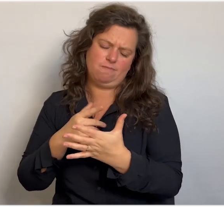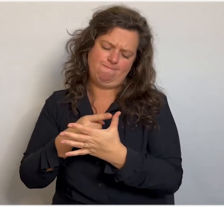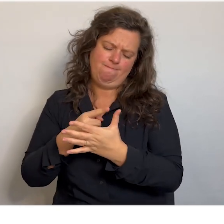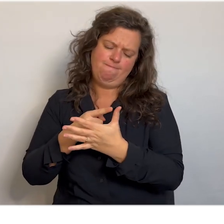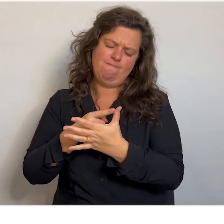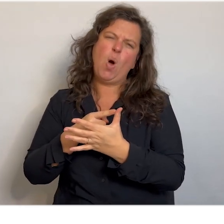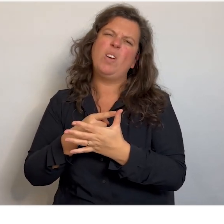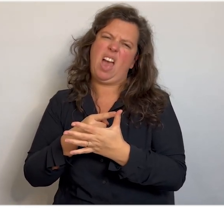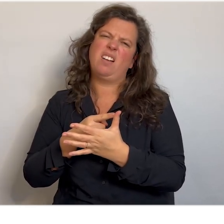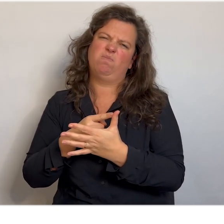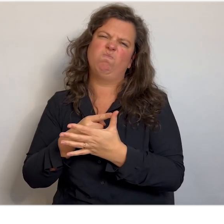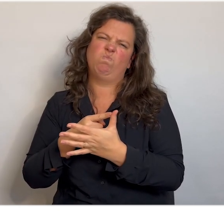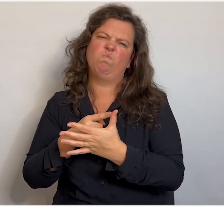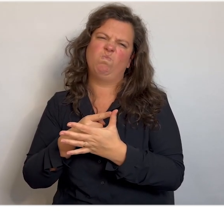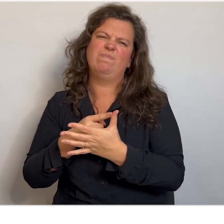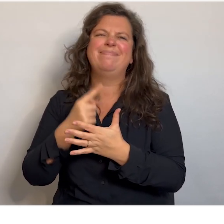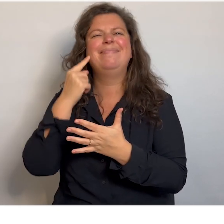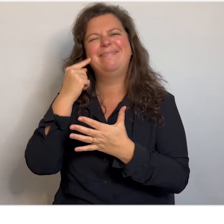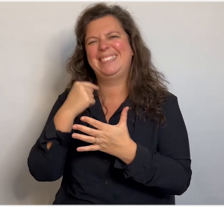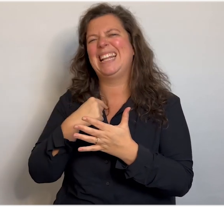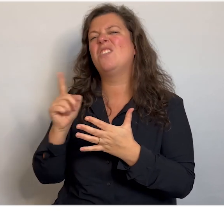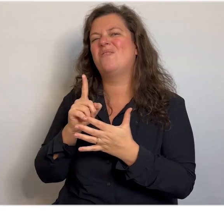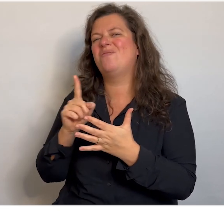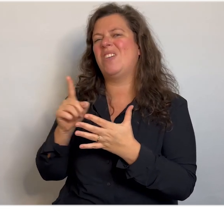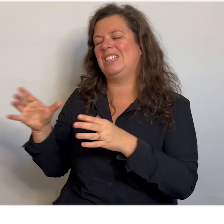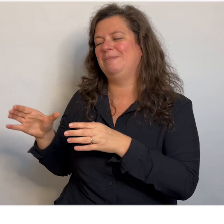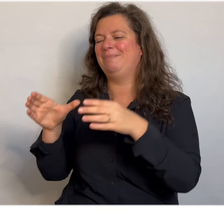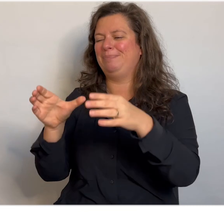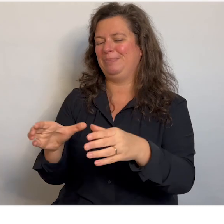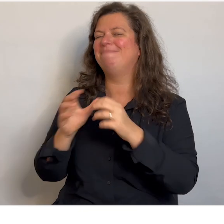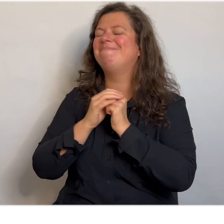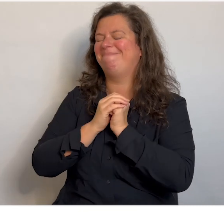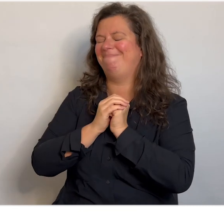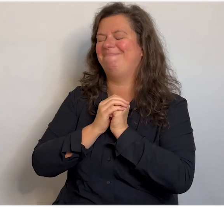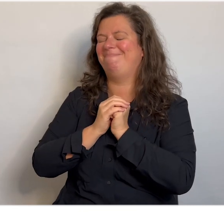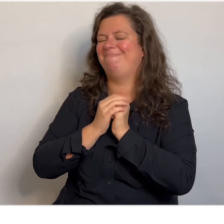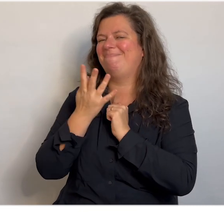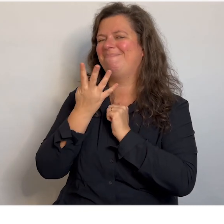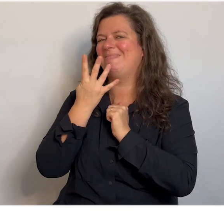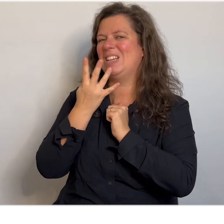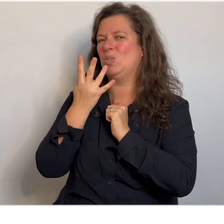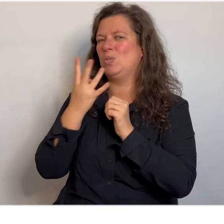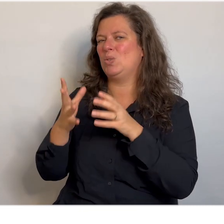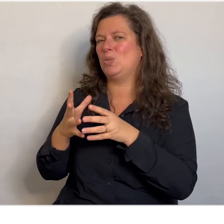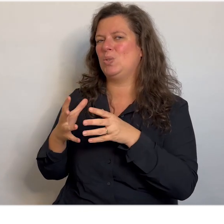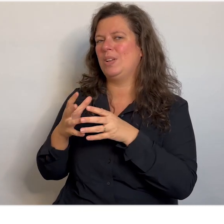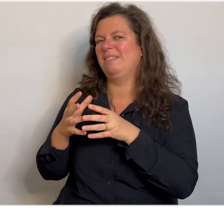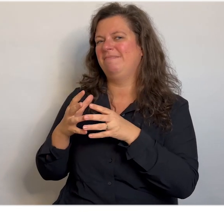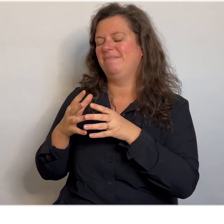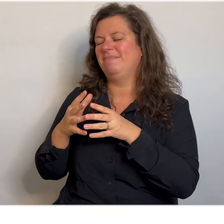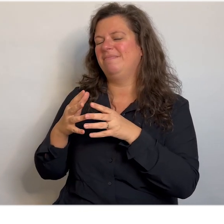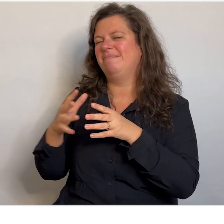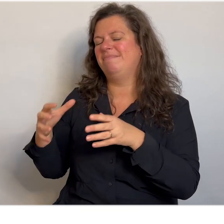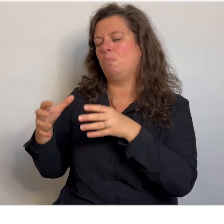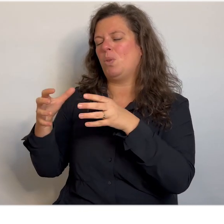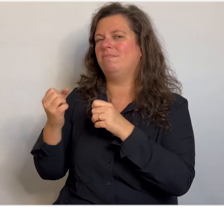Oh ja. Ik denk dat ik al weet wat ik erin doe. De snoeppot. Ik vind het zo